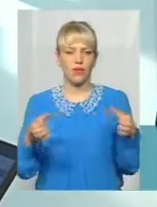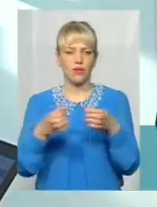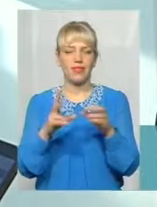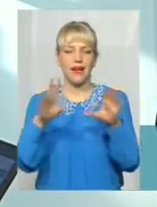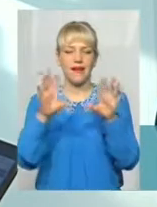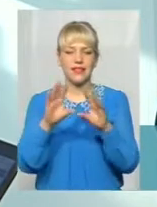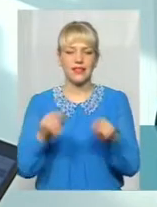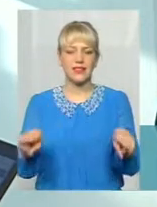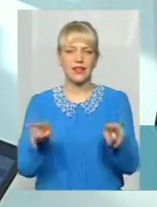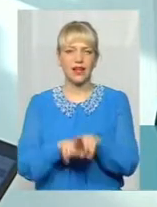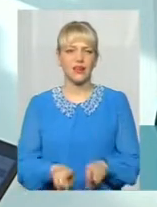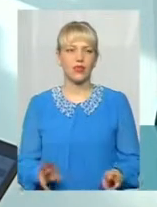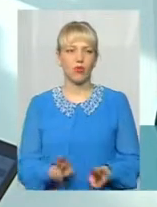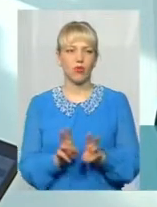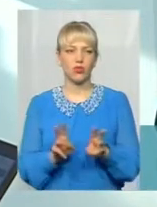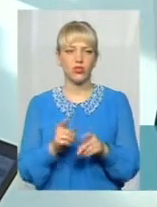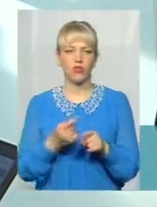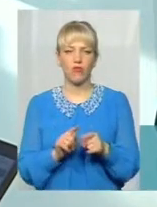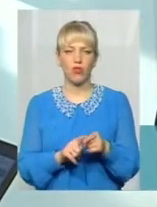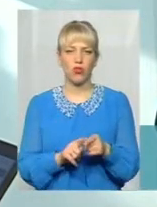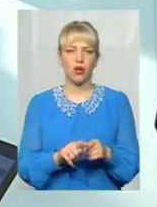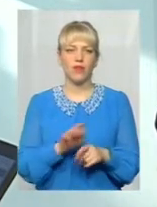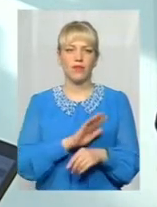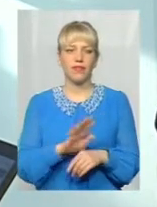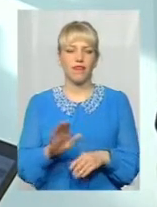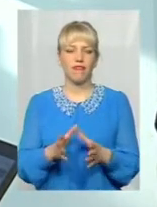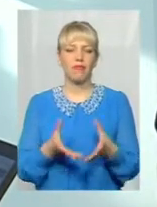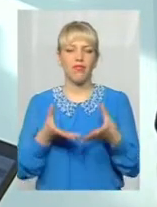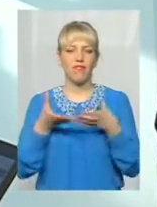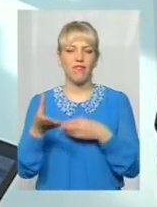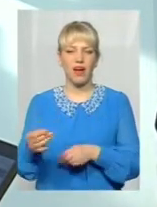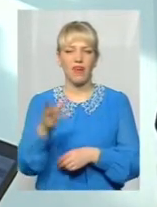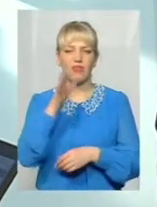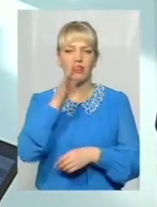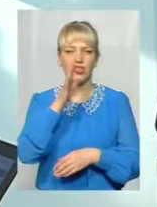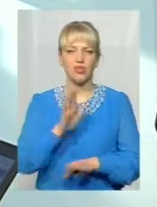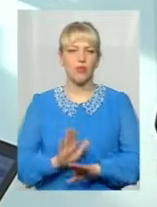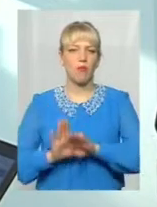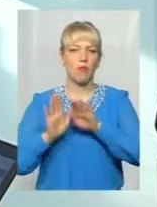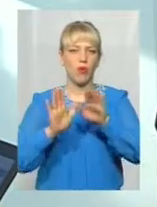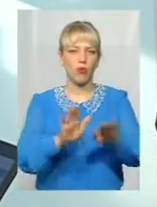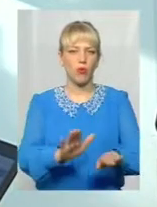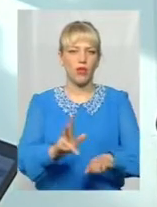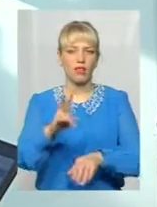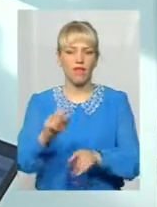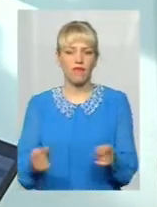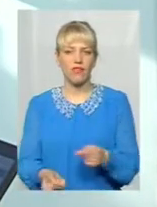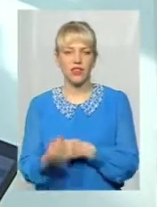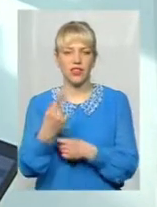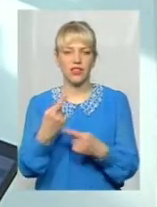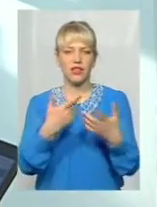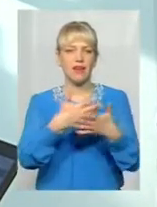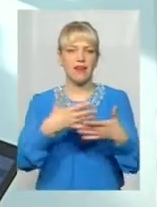таких пожеж, воно ніяким чином добре не впливає на час прибуття на виникнення тих чи інших пожеж.